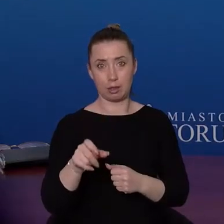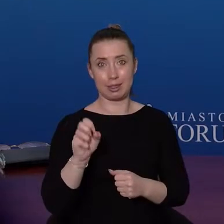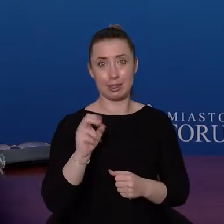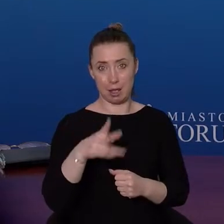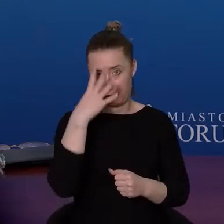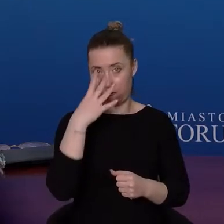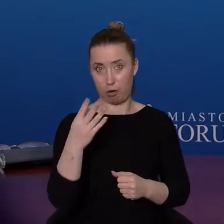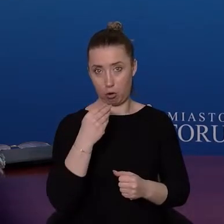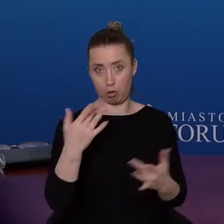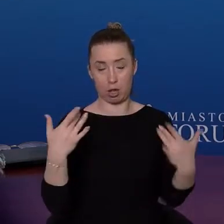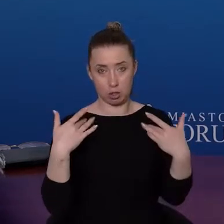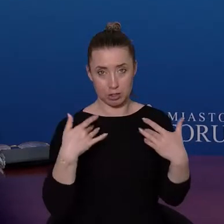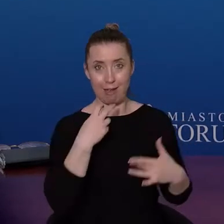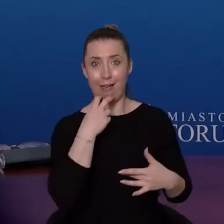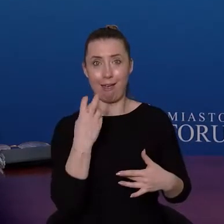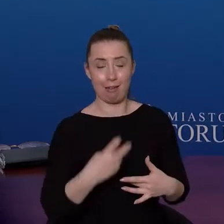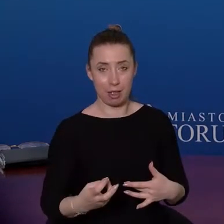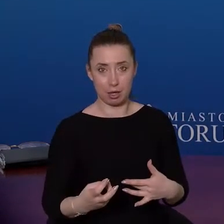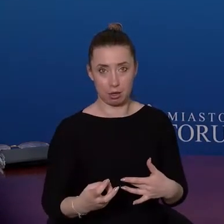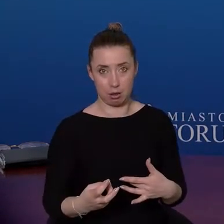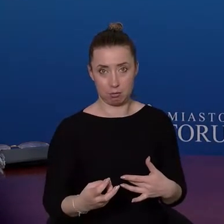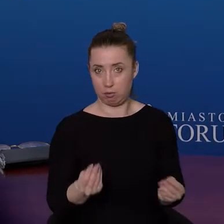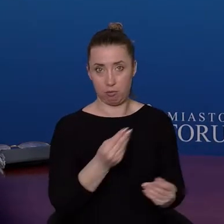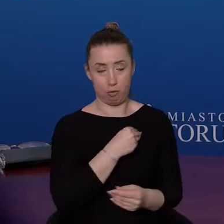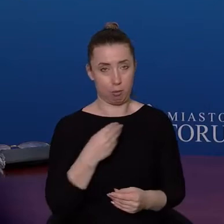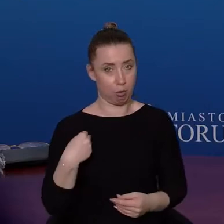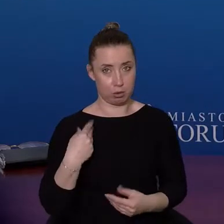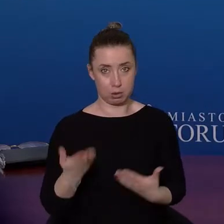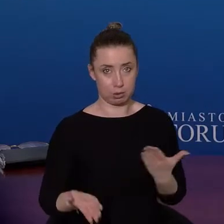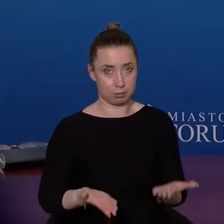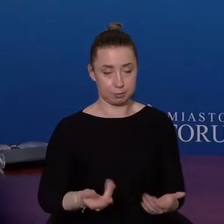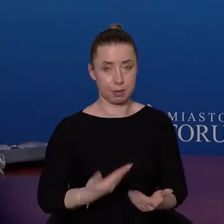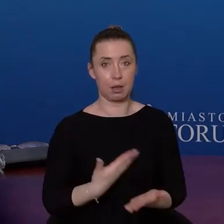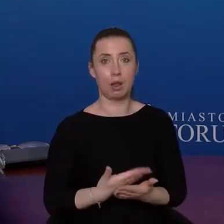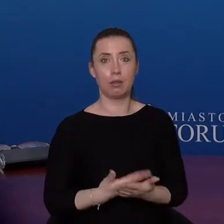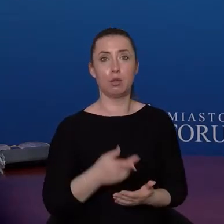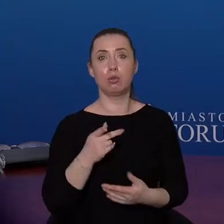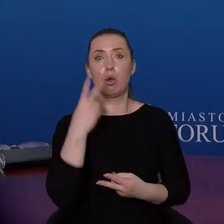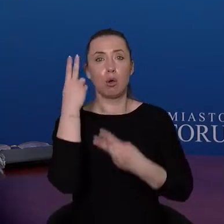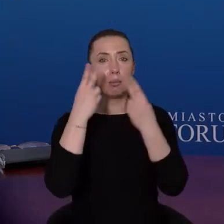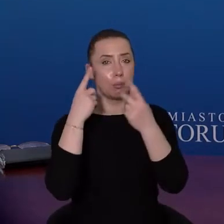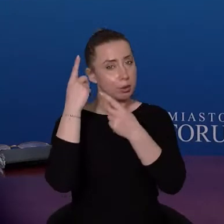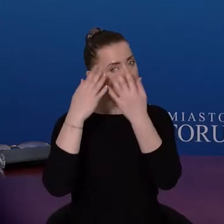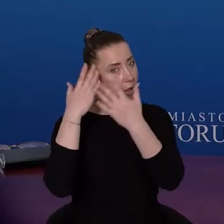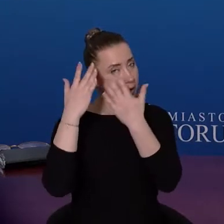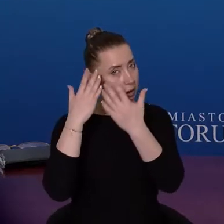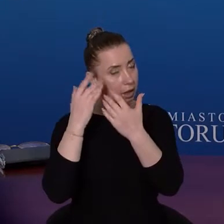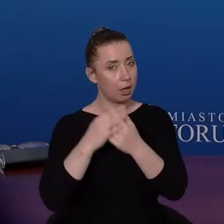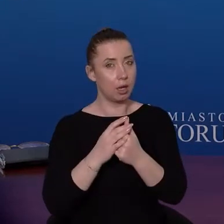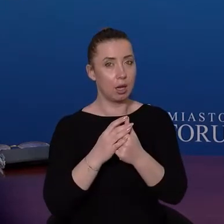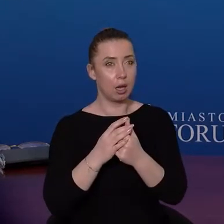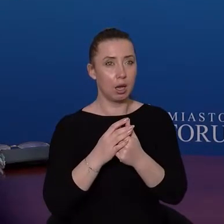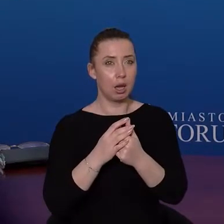energii elektrycznej w Polsce, i w Toruniu również. Dlatego to myślenie takie,